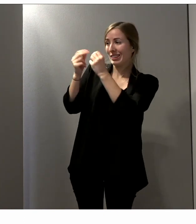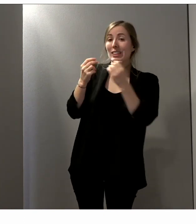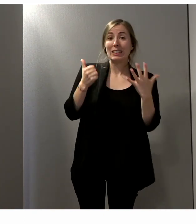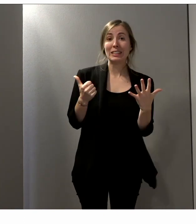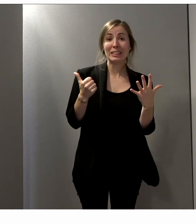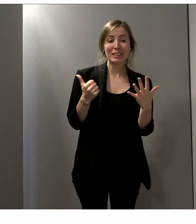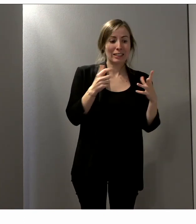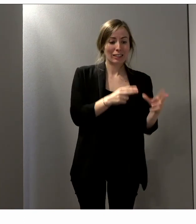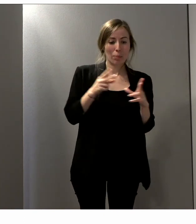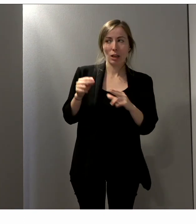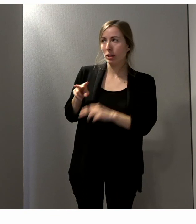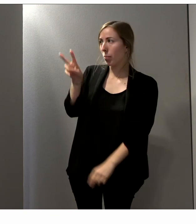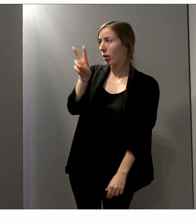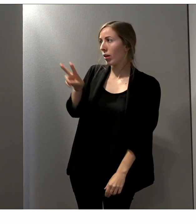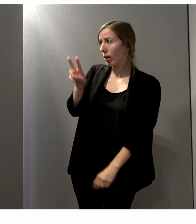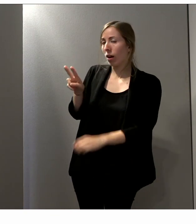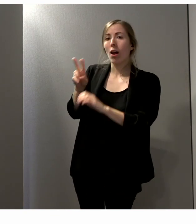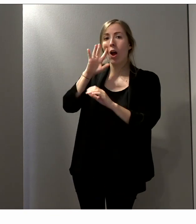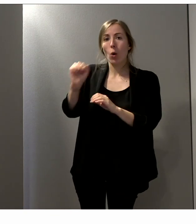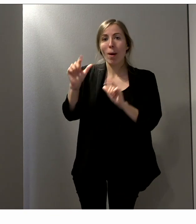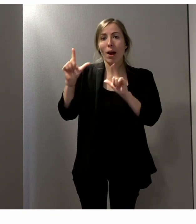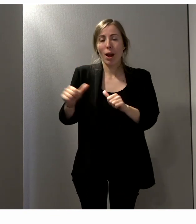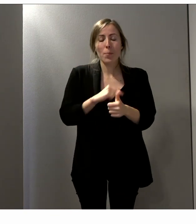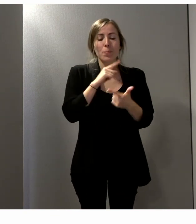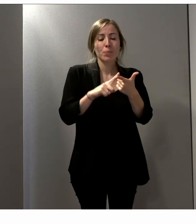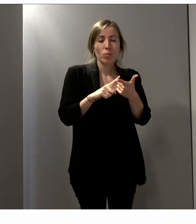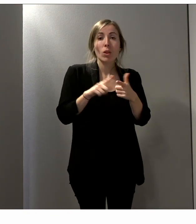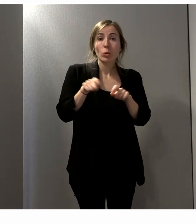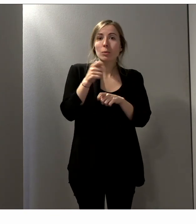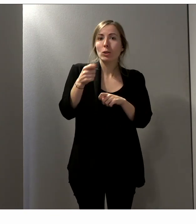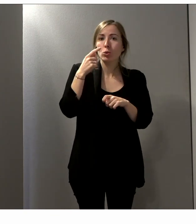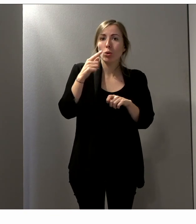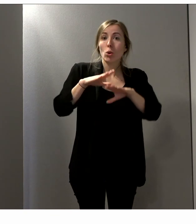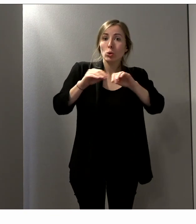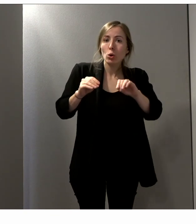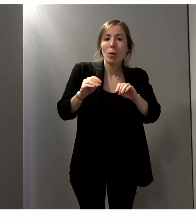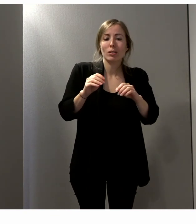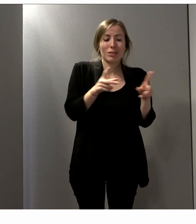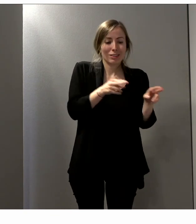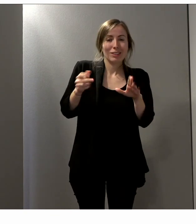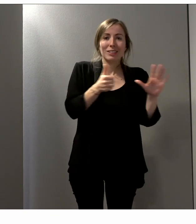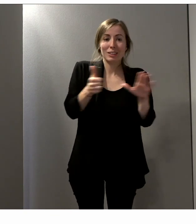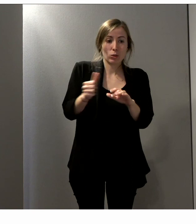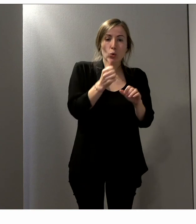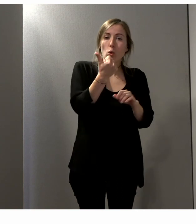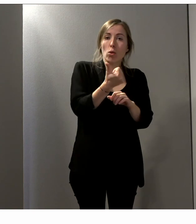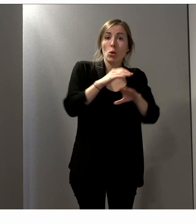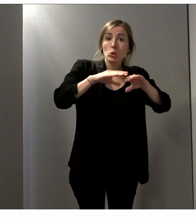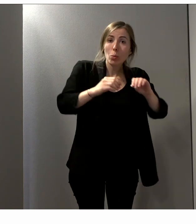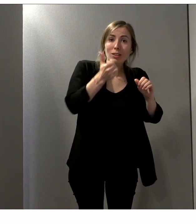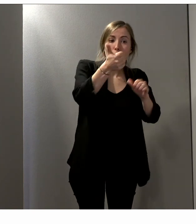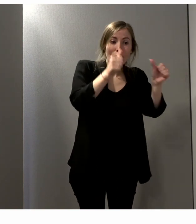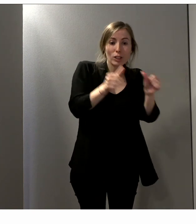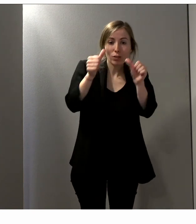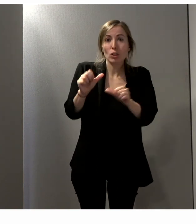six étapes. Et puis, à chaque étape dans le bureau de vote, à nouveau, une affichette avec les mêmes personnages. Et l'idée étant